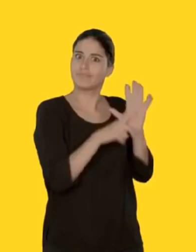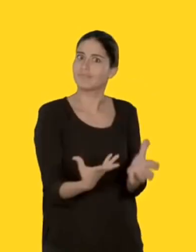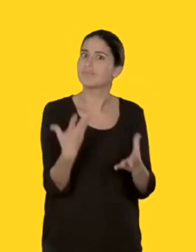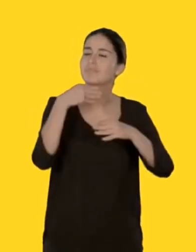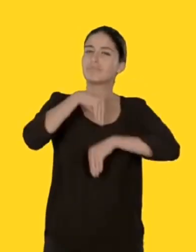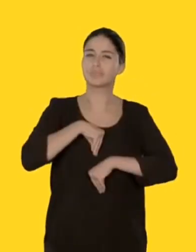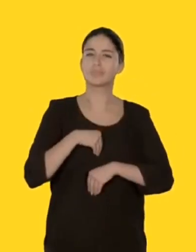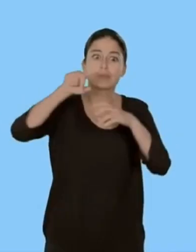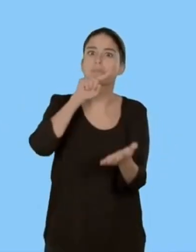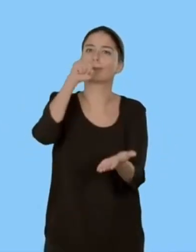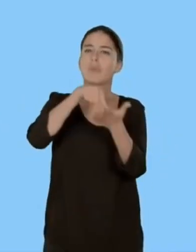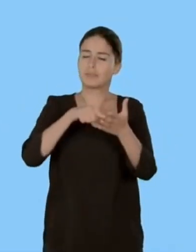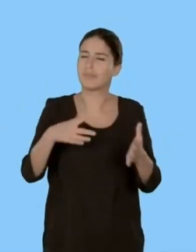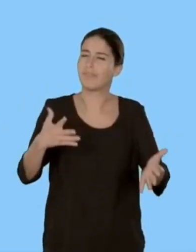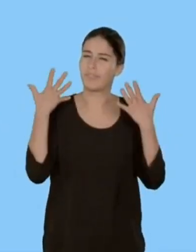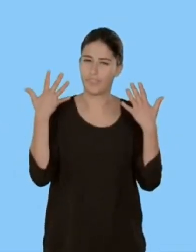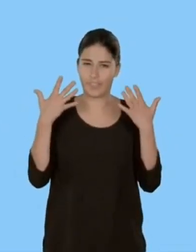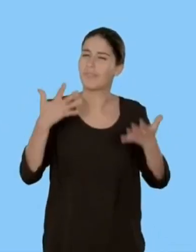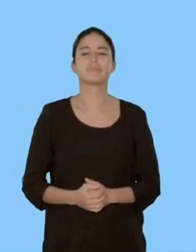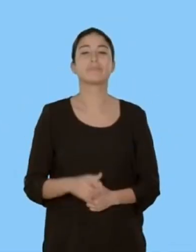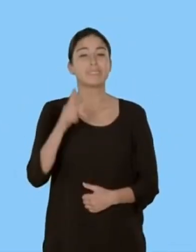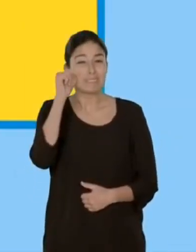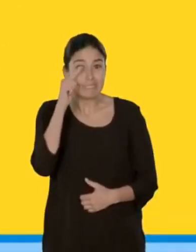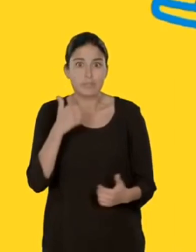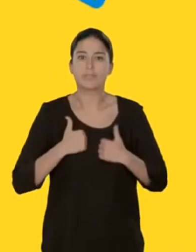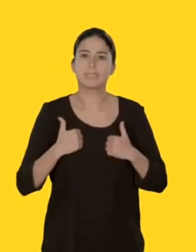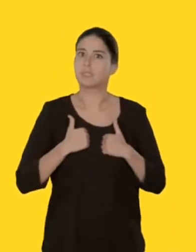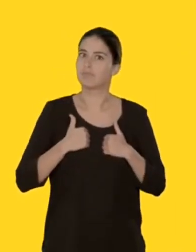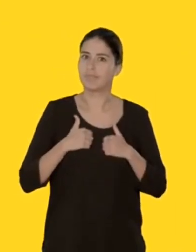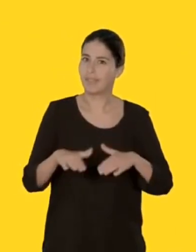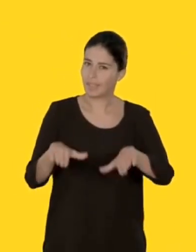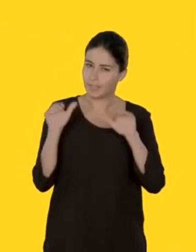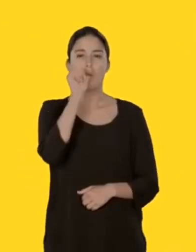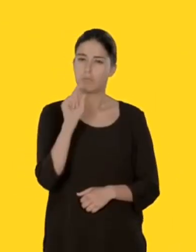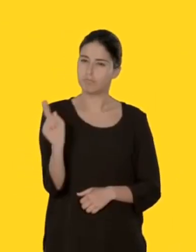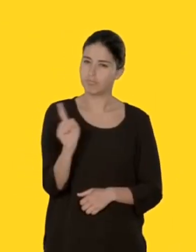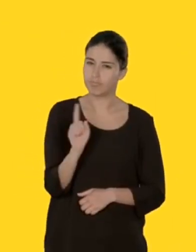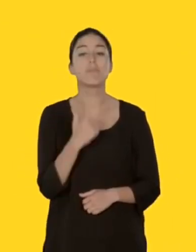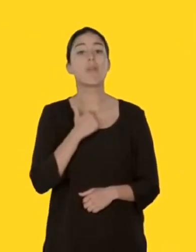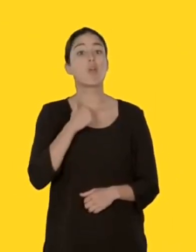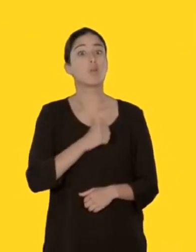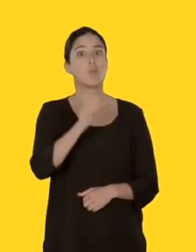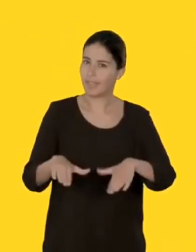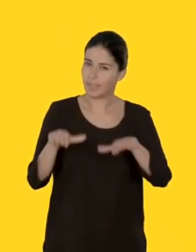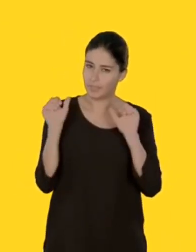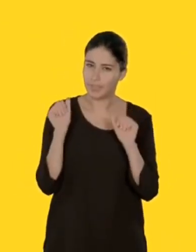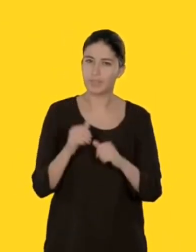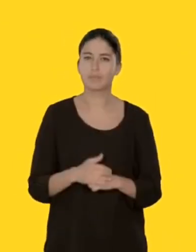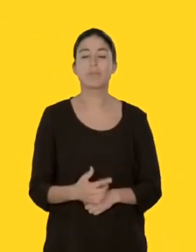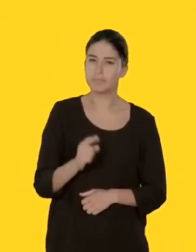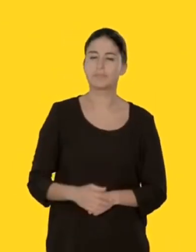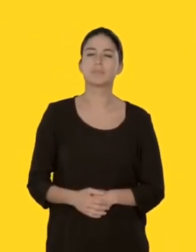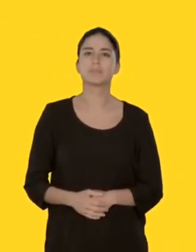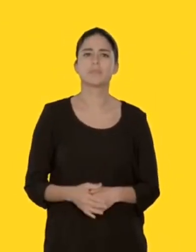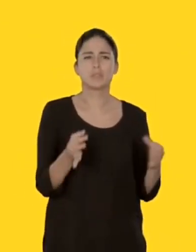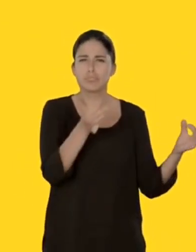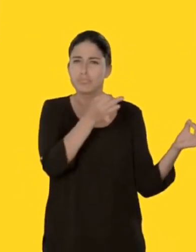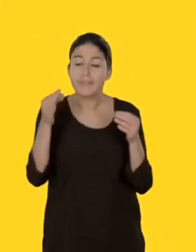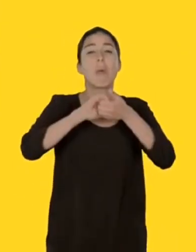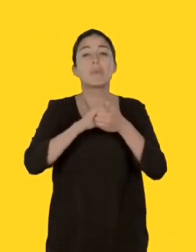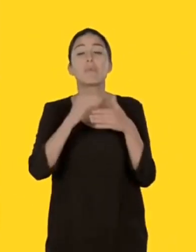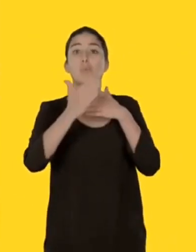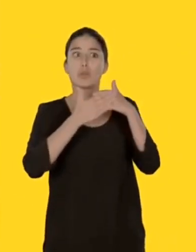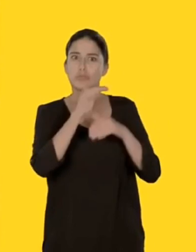Fermez les bons gestes. Passez du temps dans un temps. Évitez les efforts d'alcool. Ne buvez pas d'efforts physiques. Prenez